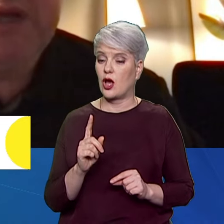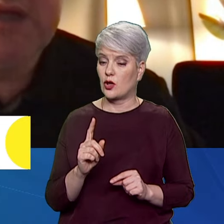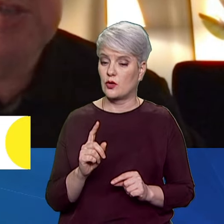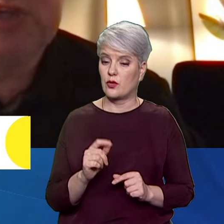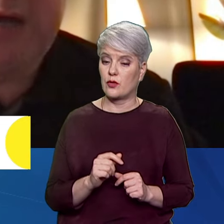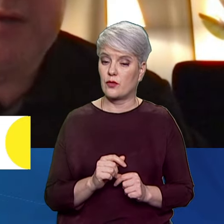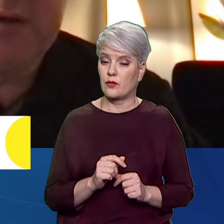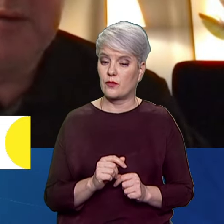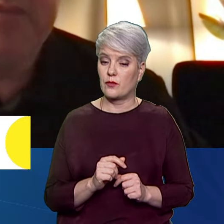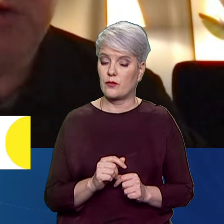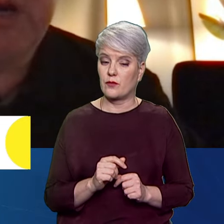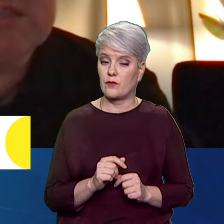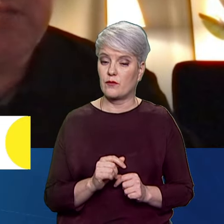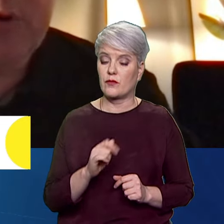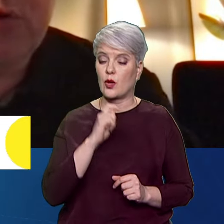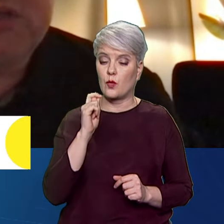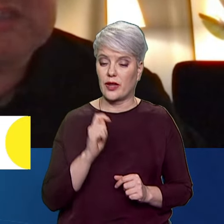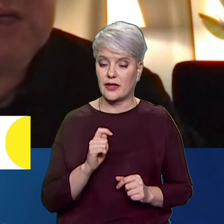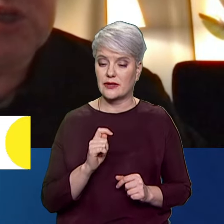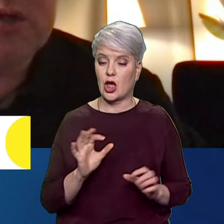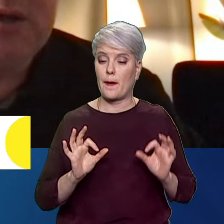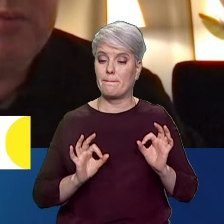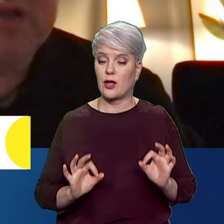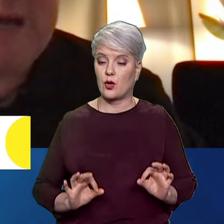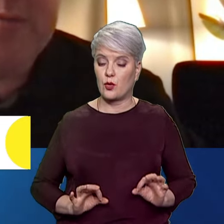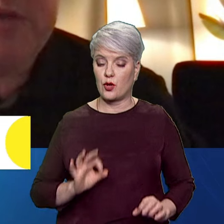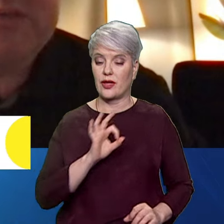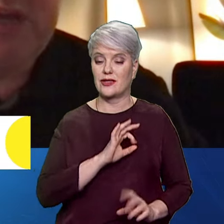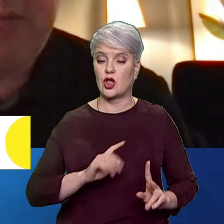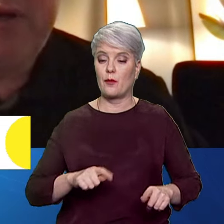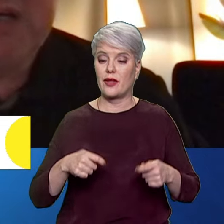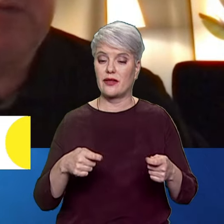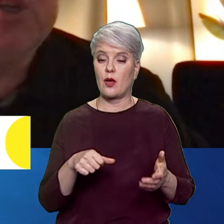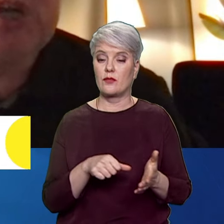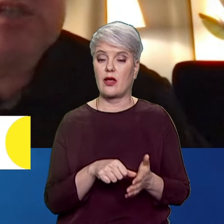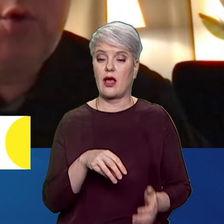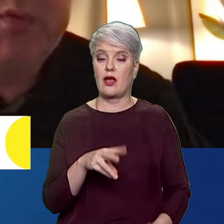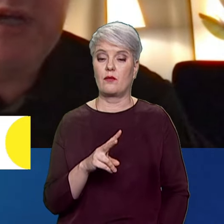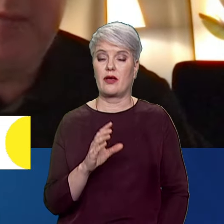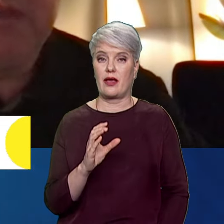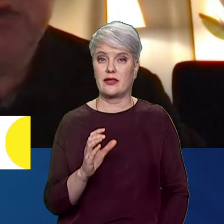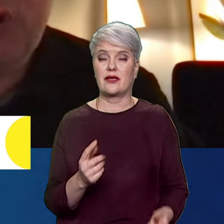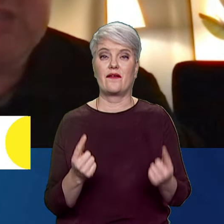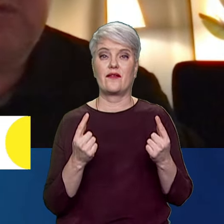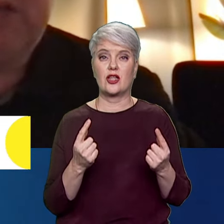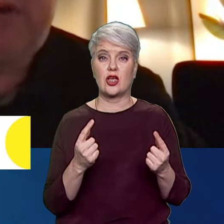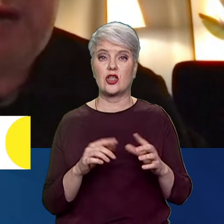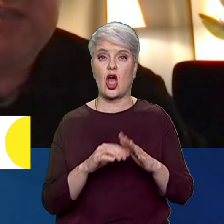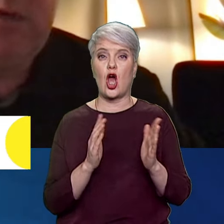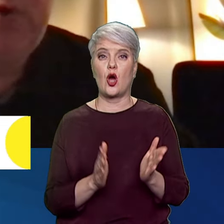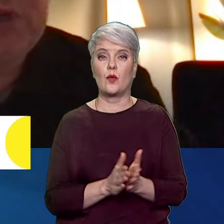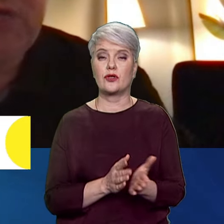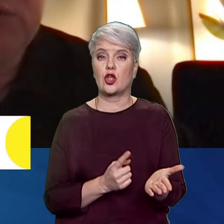один результат. Українські прокурори передали представникам МКС величезні обсяги доказів та